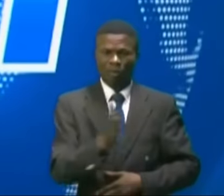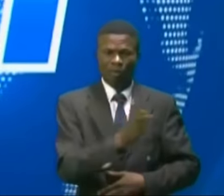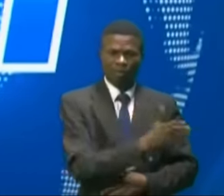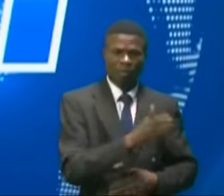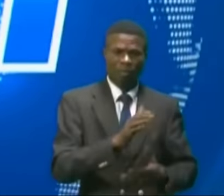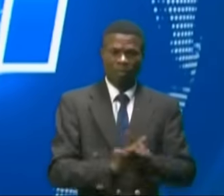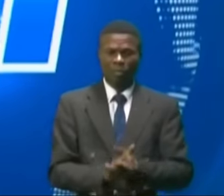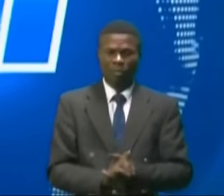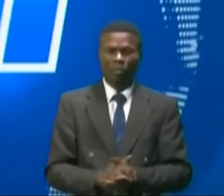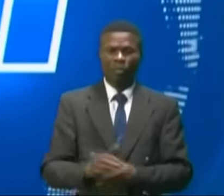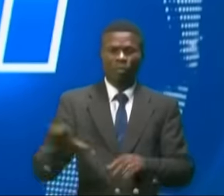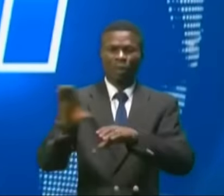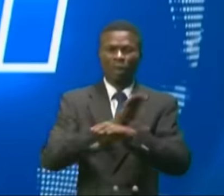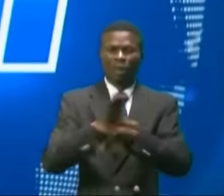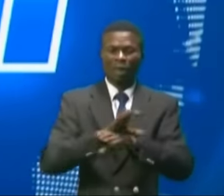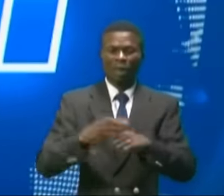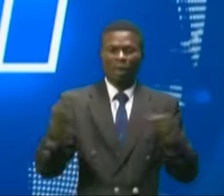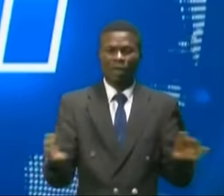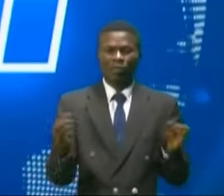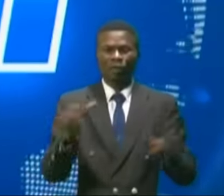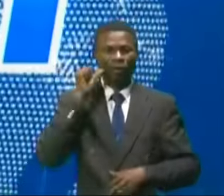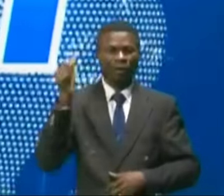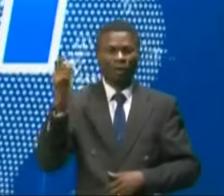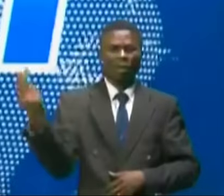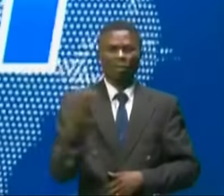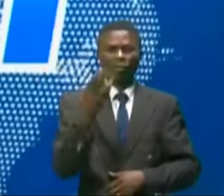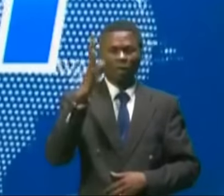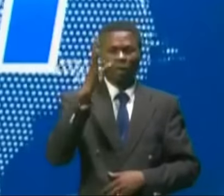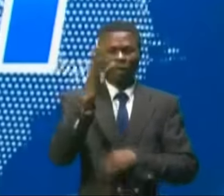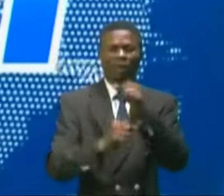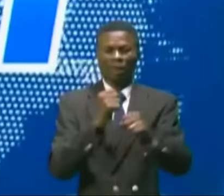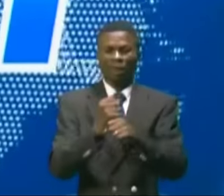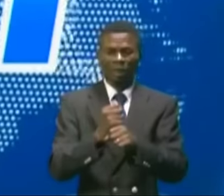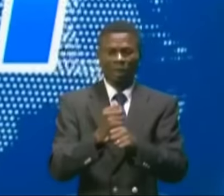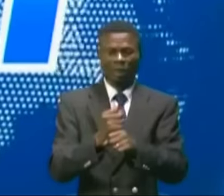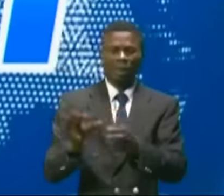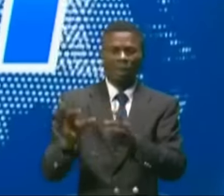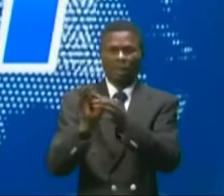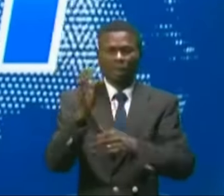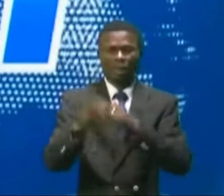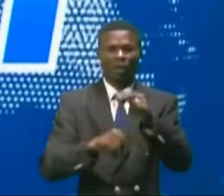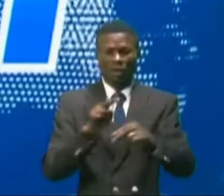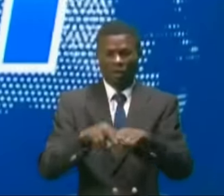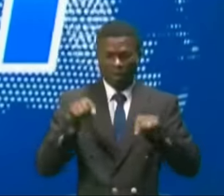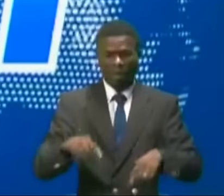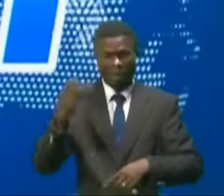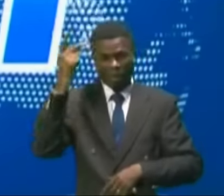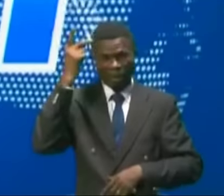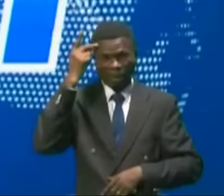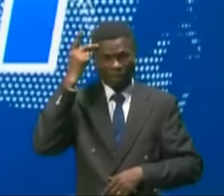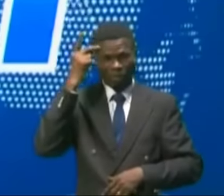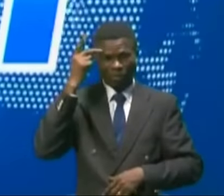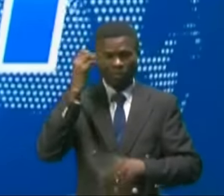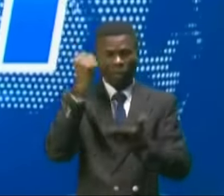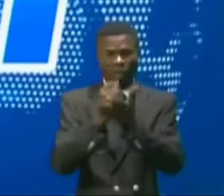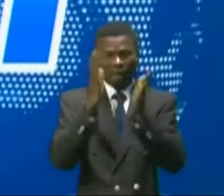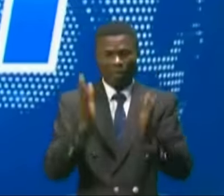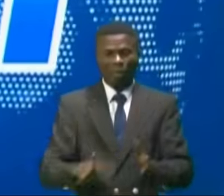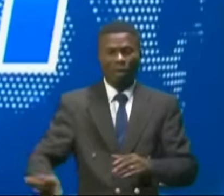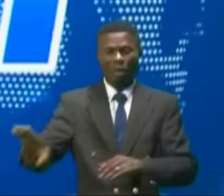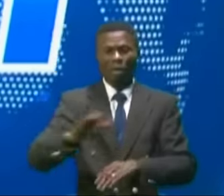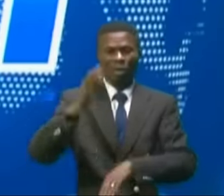Le Cameroun a célébré hier le 25e anniversaire de son unité nationale, ici à Kinshasa. L'ambassadeur